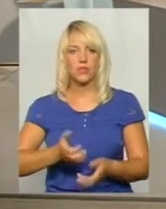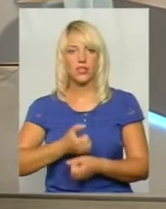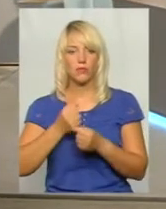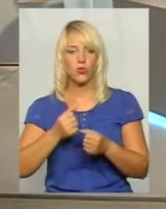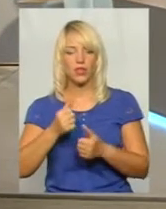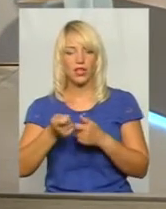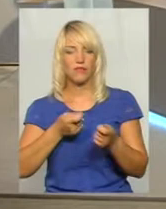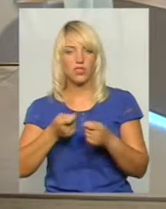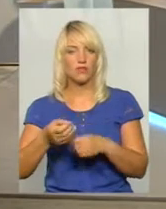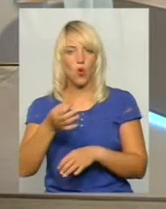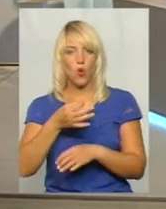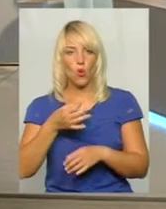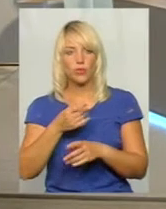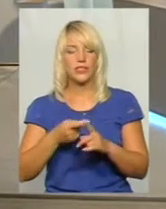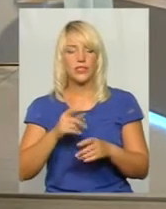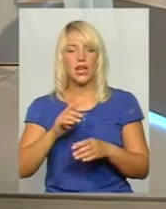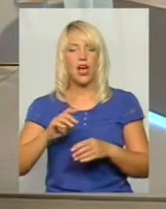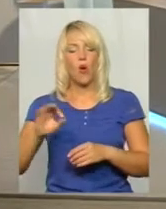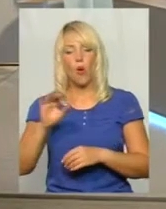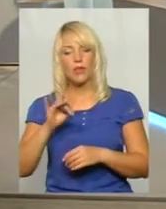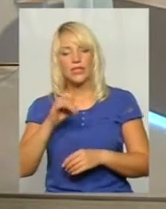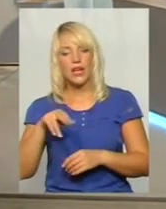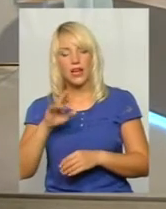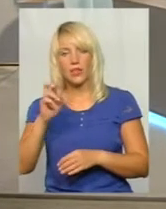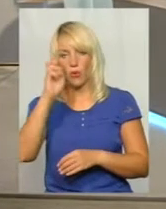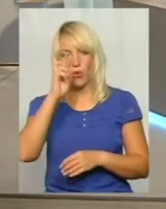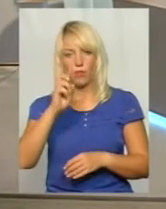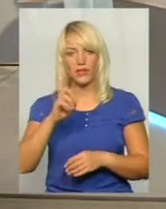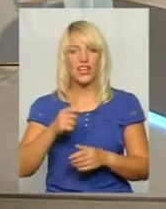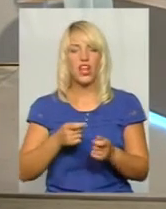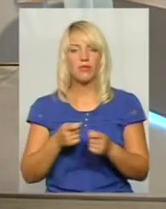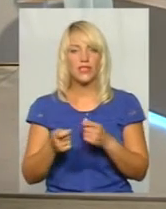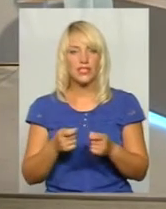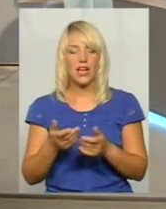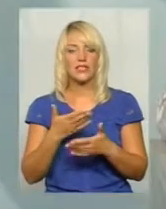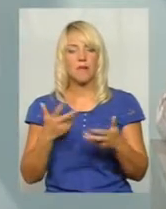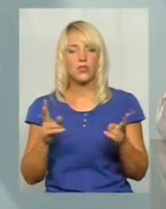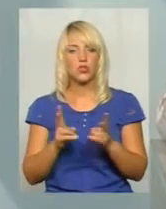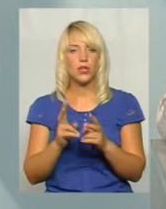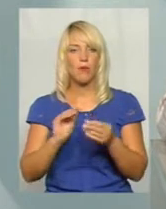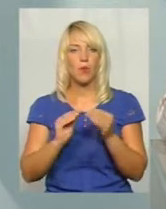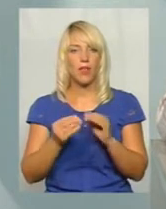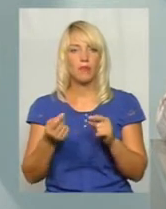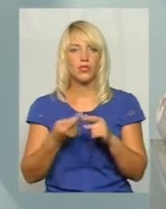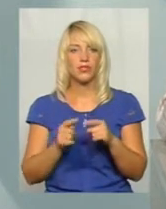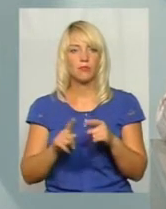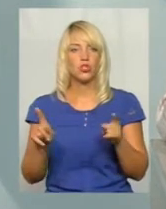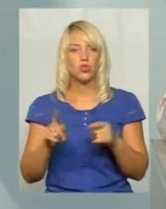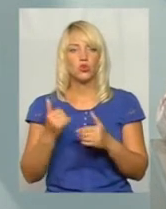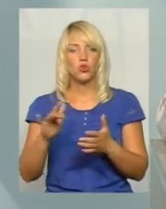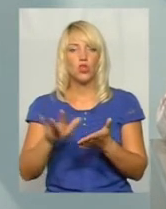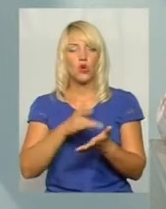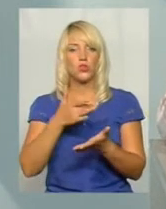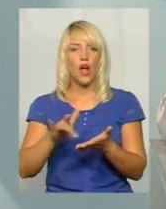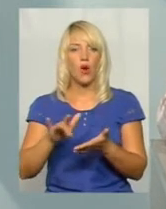керівництва області, і обласної ради, і облдержадміністрації, ми зіткнулися з проблемою тим, що сьогодні розрахунки,